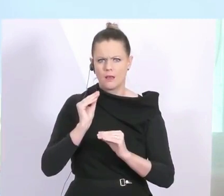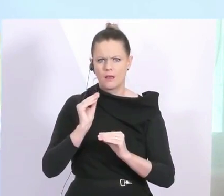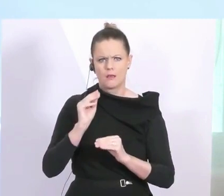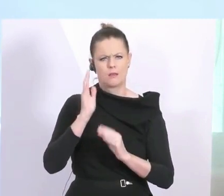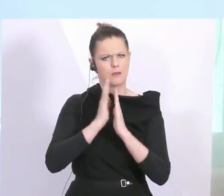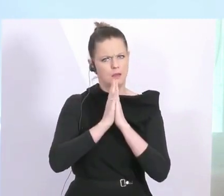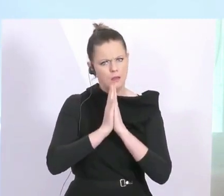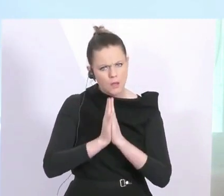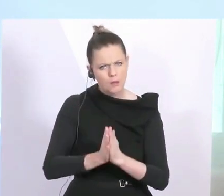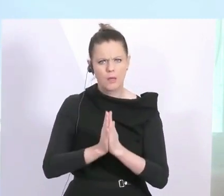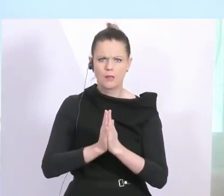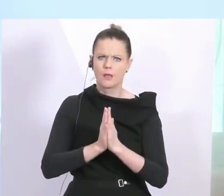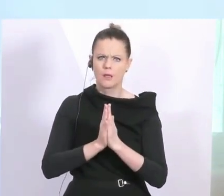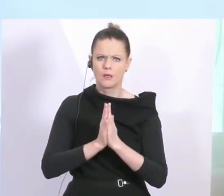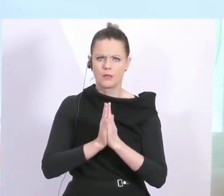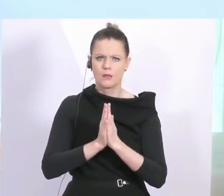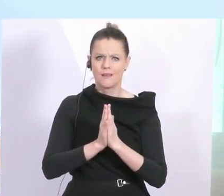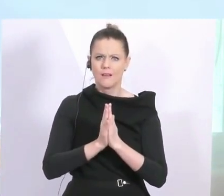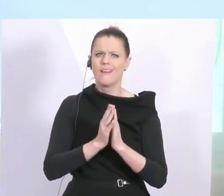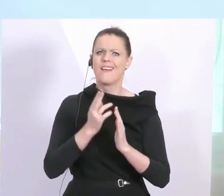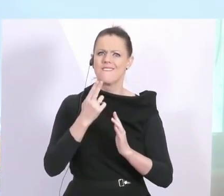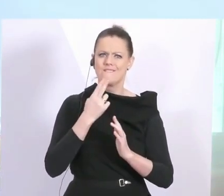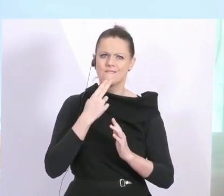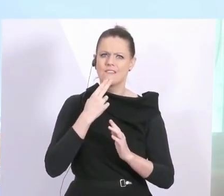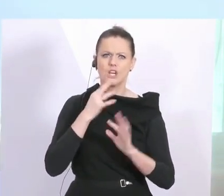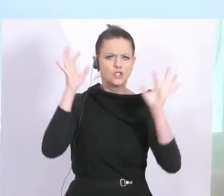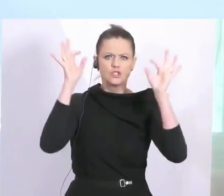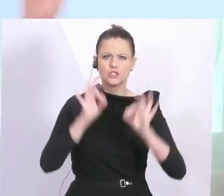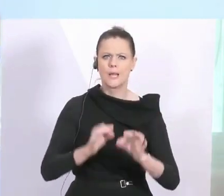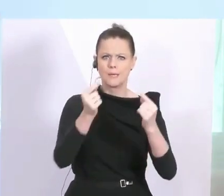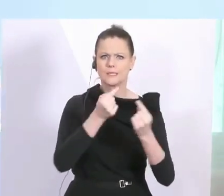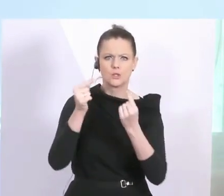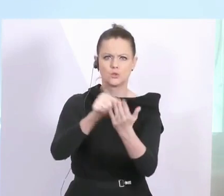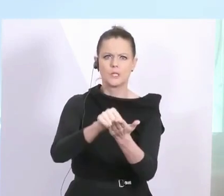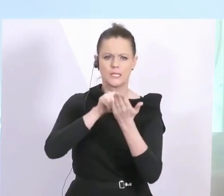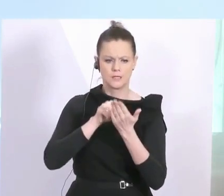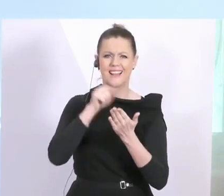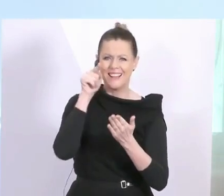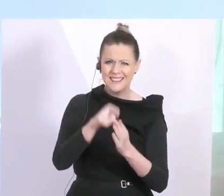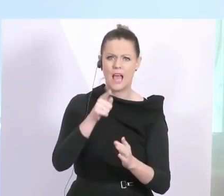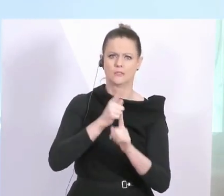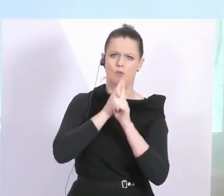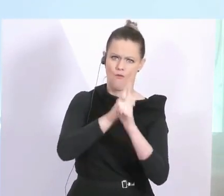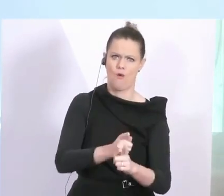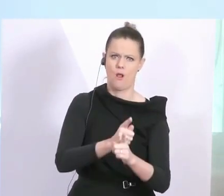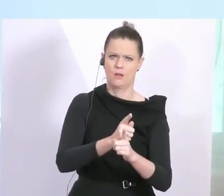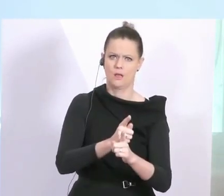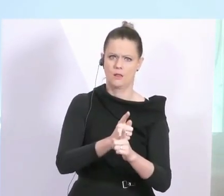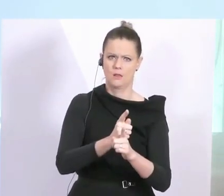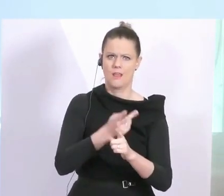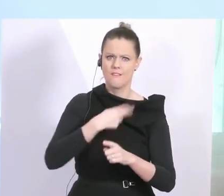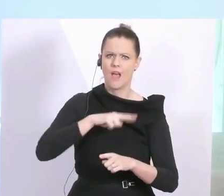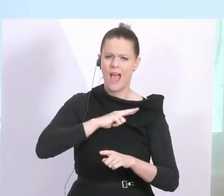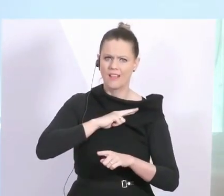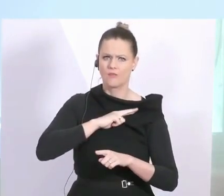dass wir uns an jenen orientieren, die die dramatischeren Szenarien zeichnen. Das verstehe ich darunter, Verantwortung